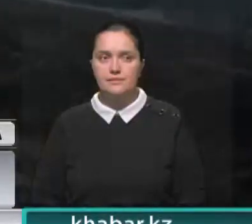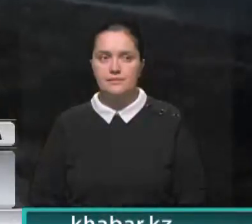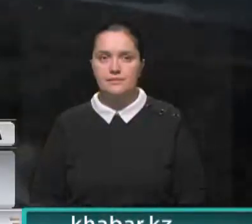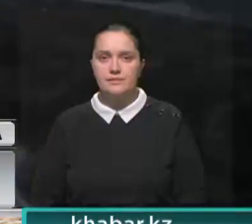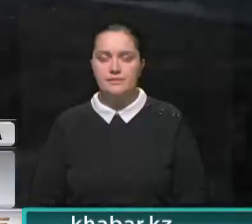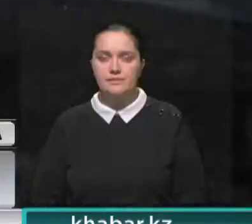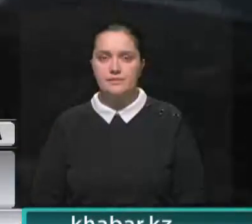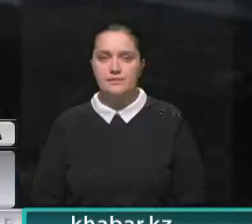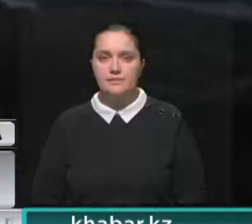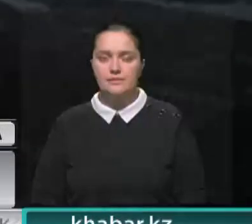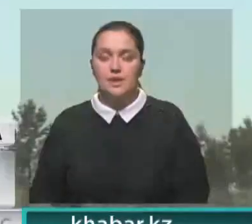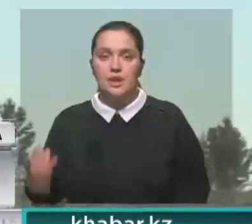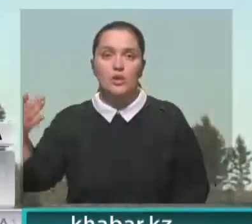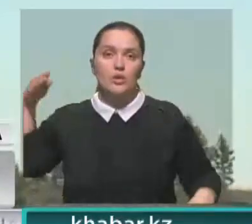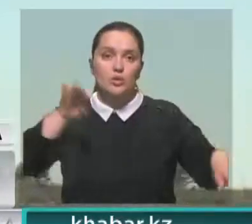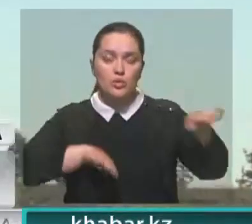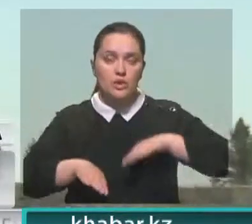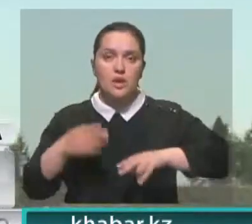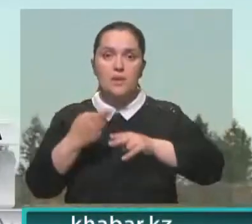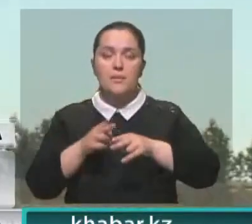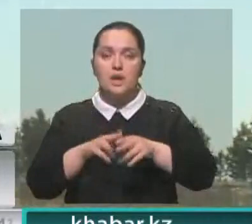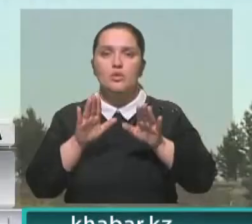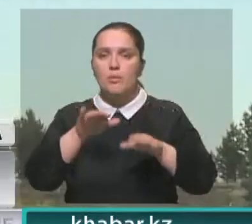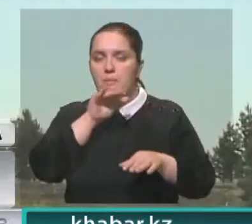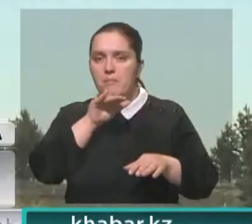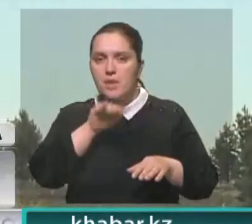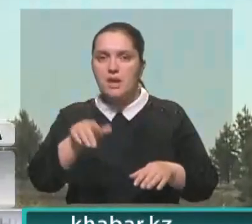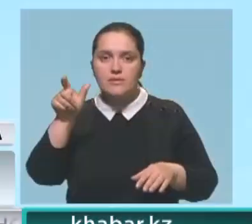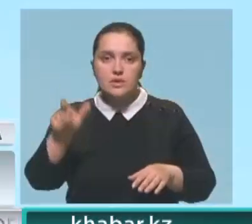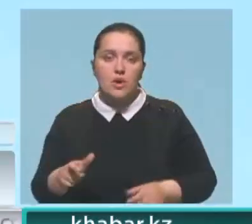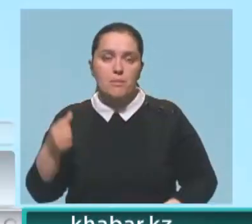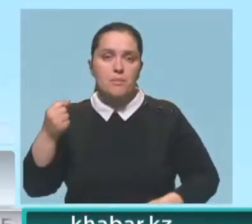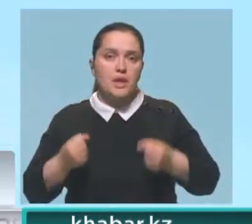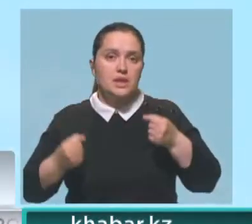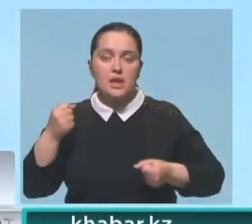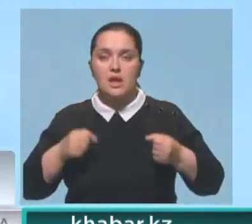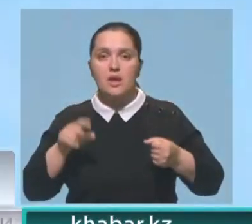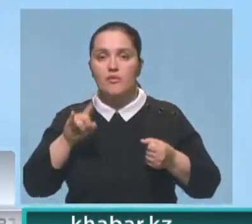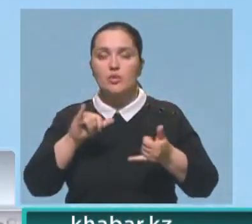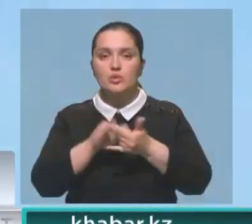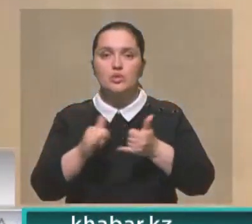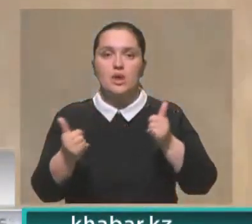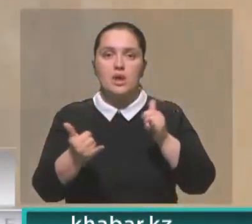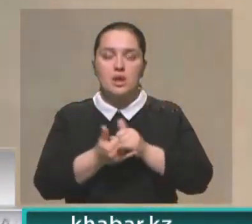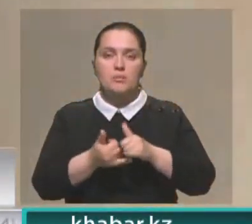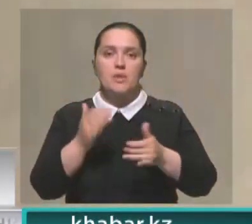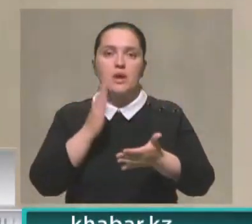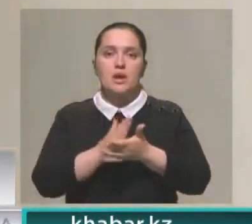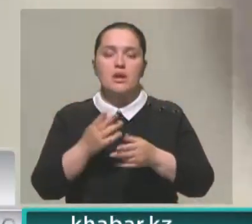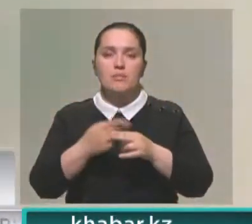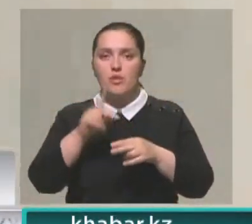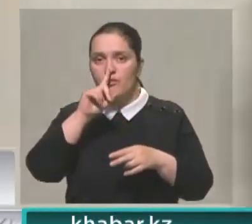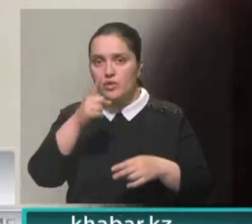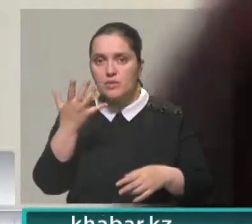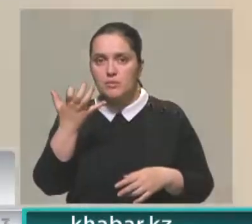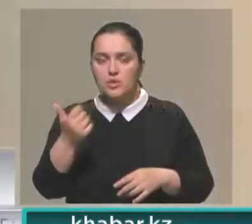Подобные виражи в горной местности совершают только профессионалы. У пилотов авиаподразделения Усть-Каменогорска в год набегает по 500